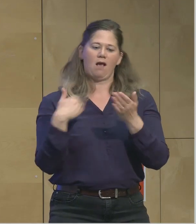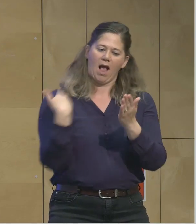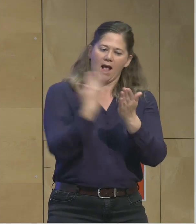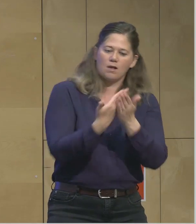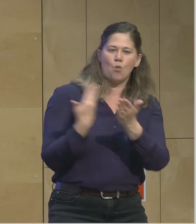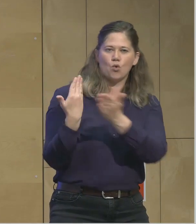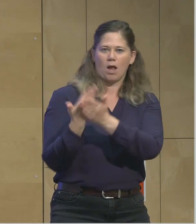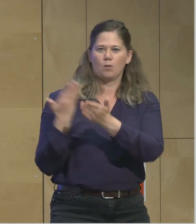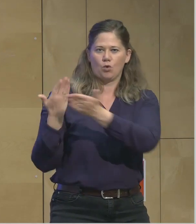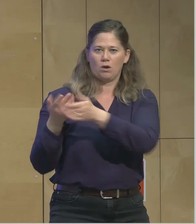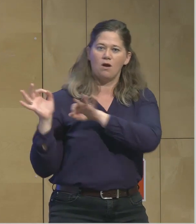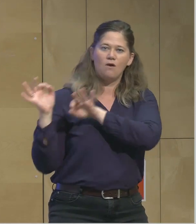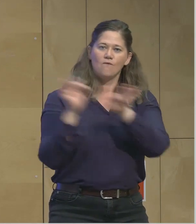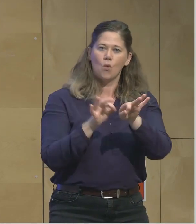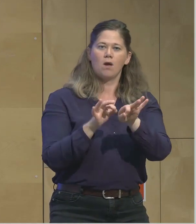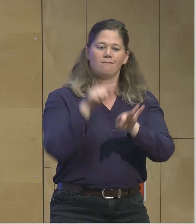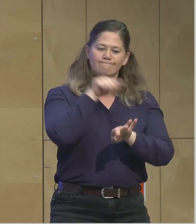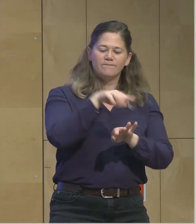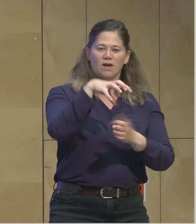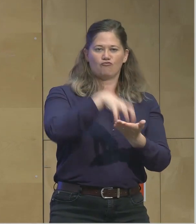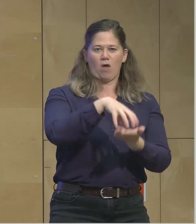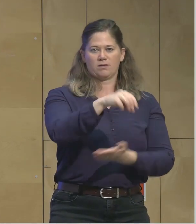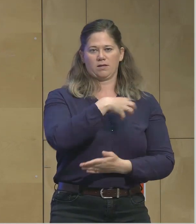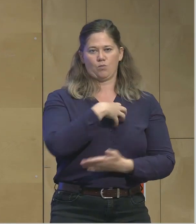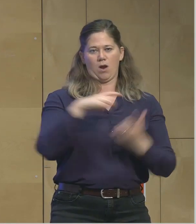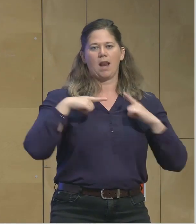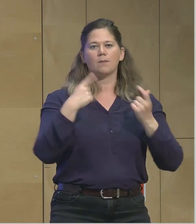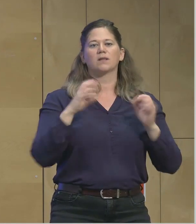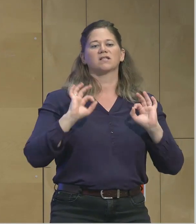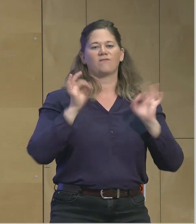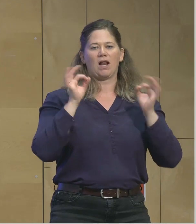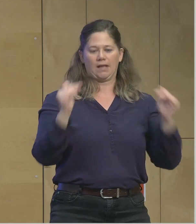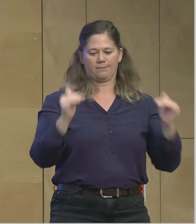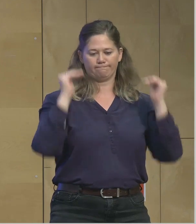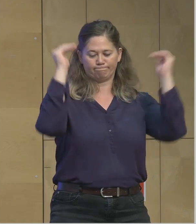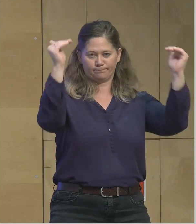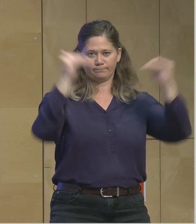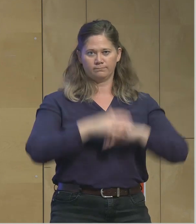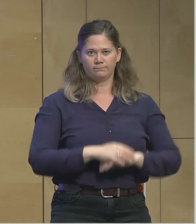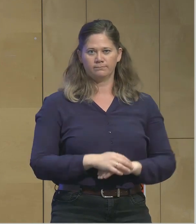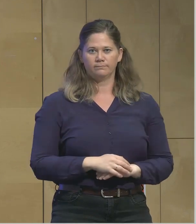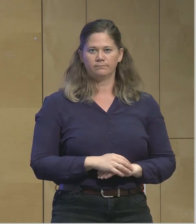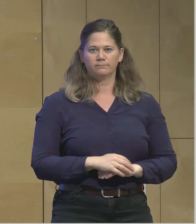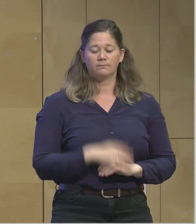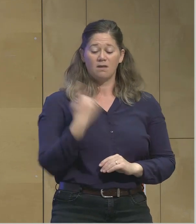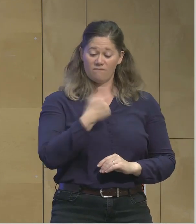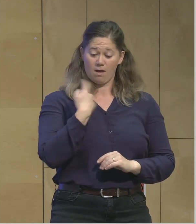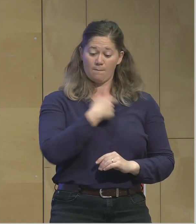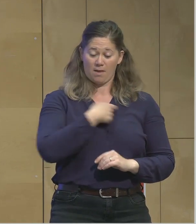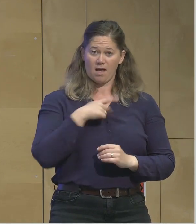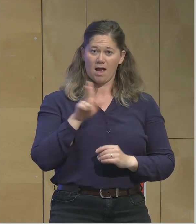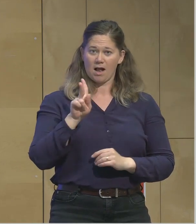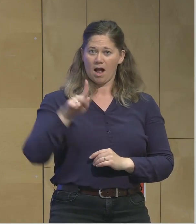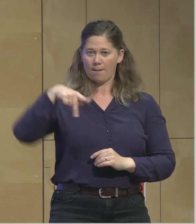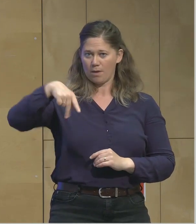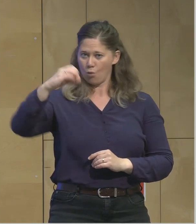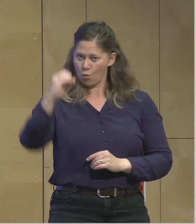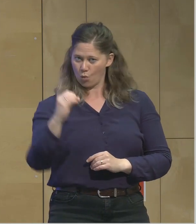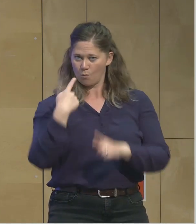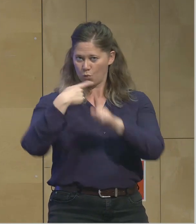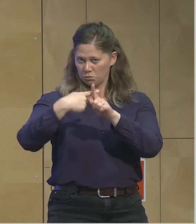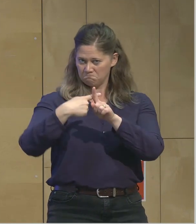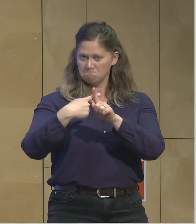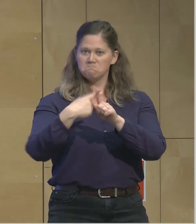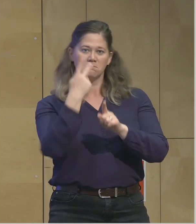geht, die Lebensqualität steigt. Wir von der KPÖ Plus sehen uns in Koalition mit der Bevölkerung,